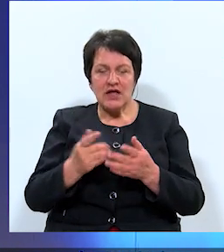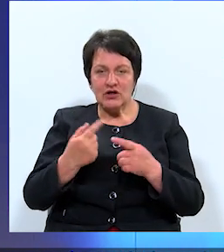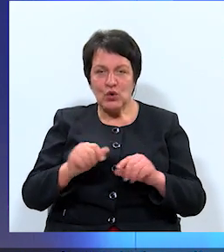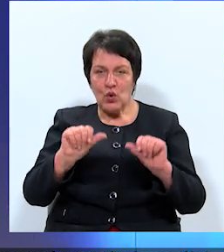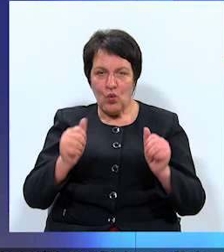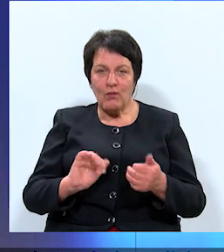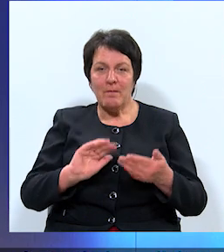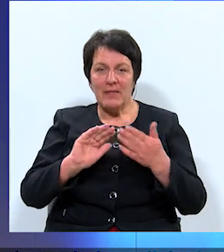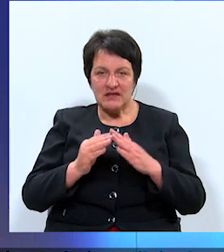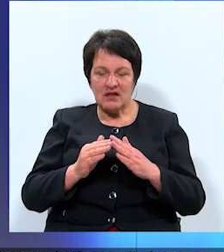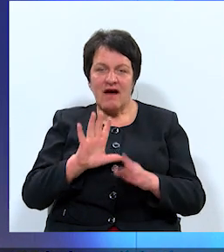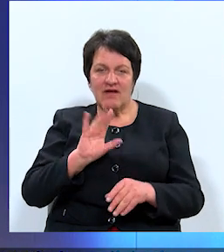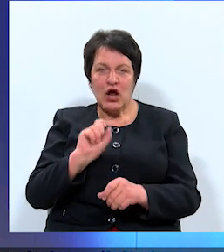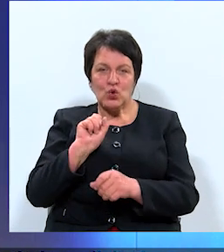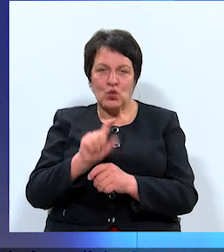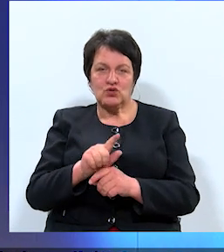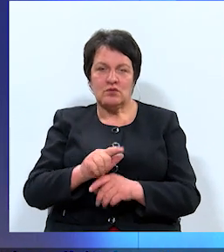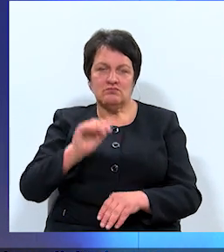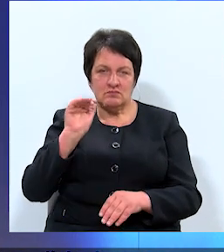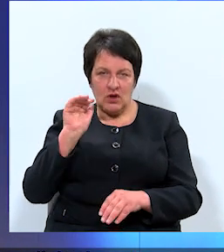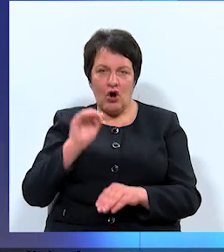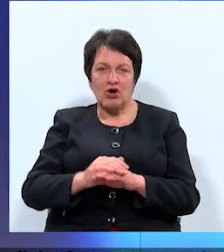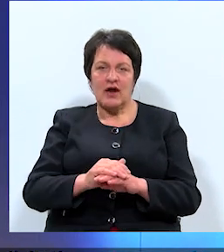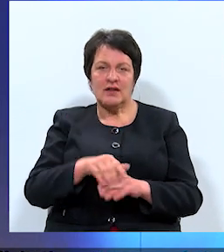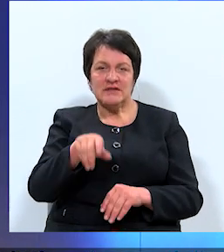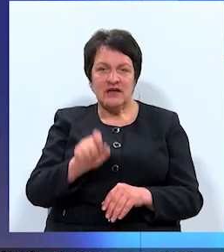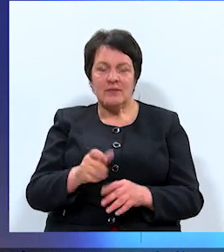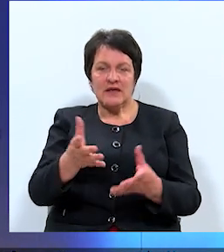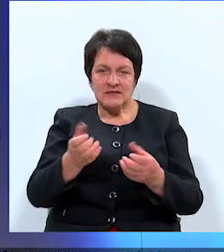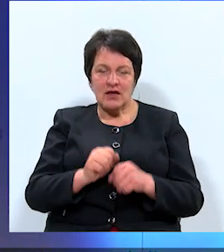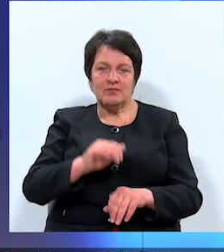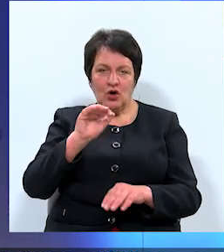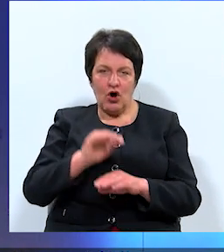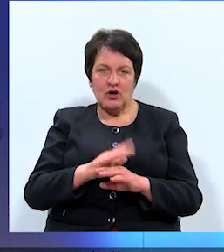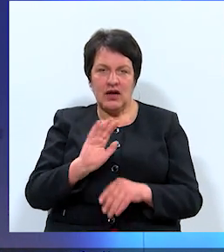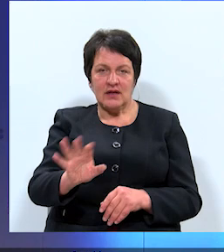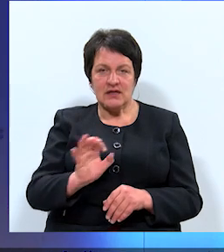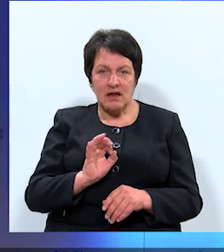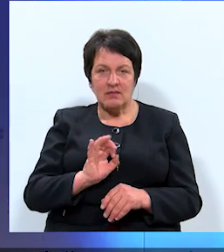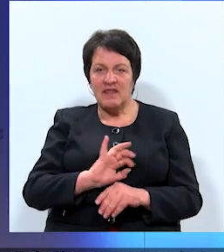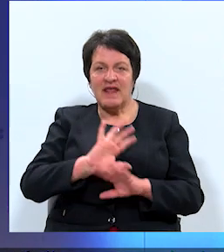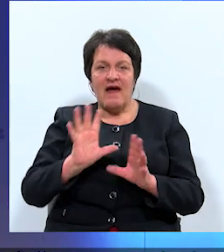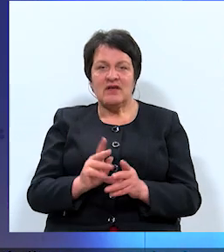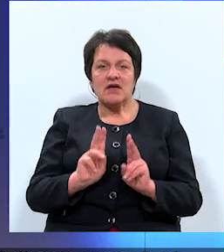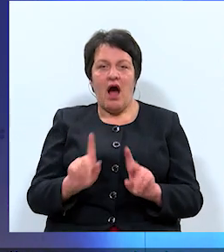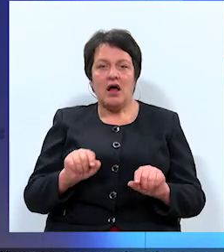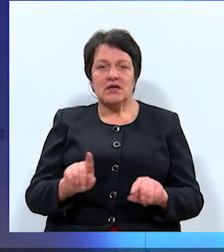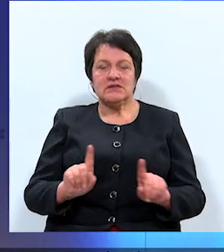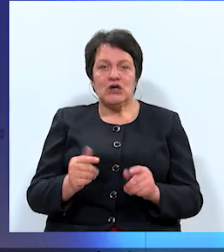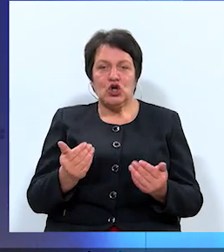pilsētā varētu uzdot konkrētam cilvēkam, saņemot konkrētas atbildes. Nevis kā tas ir